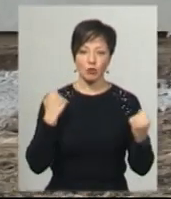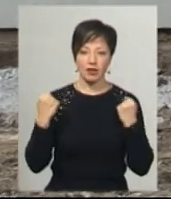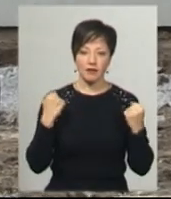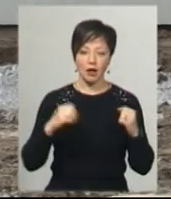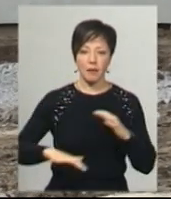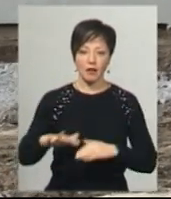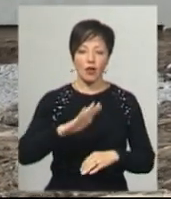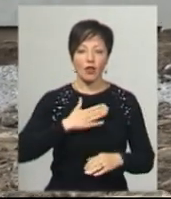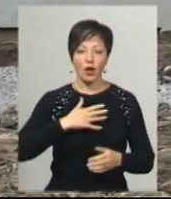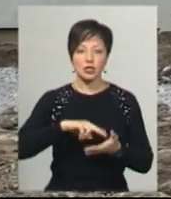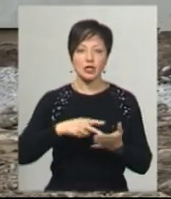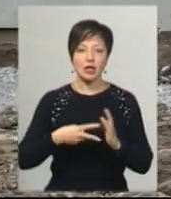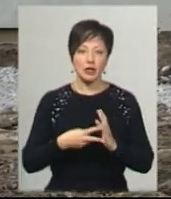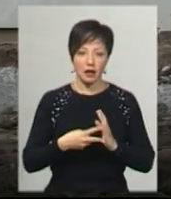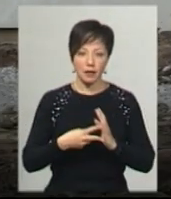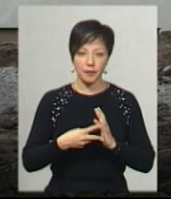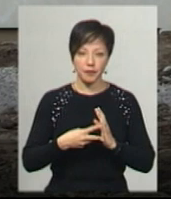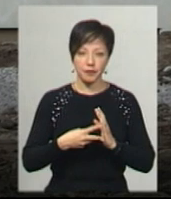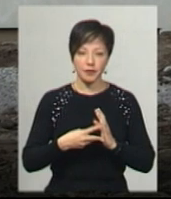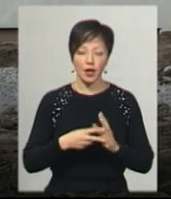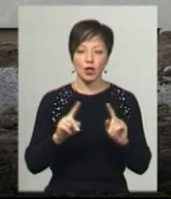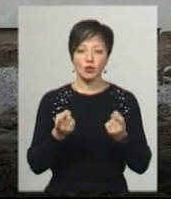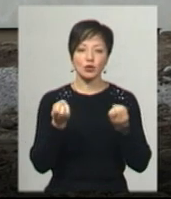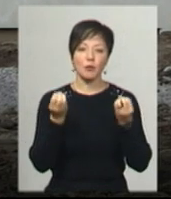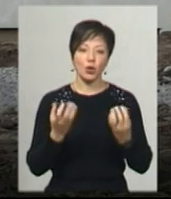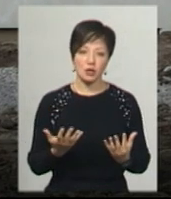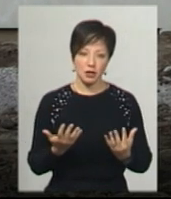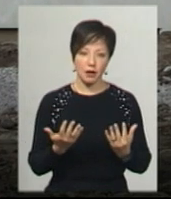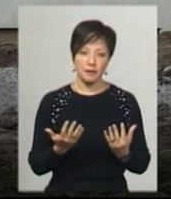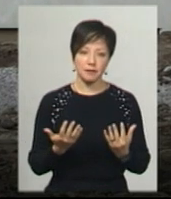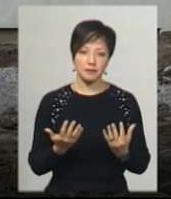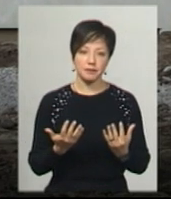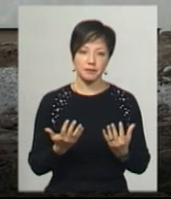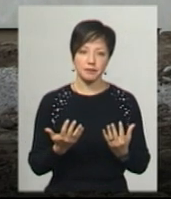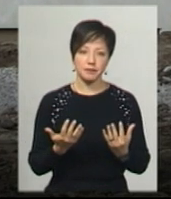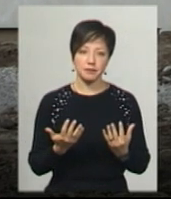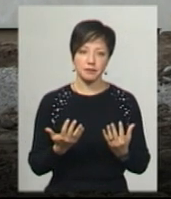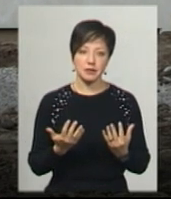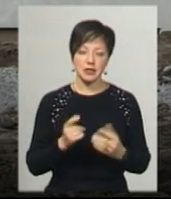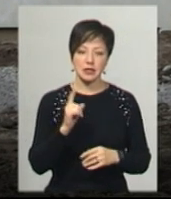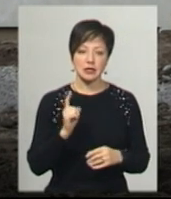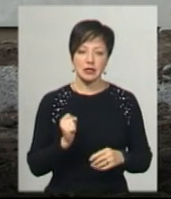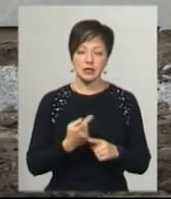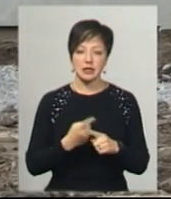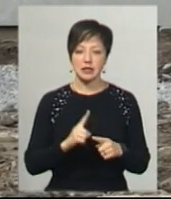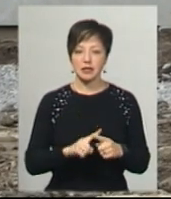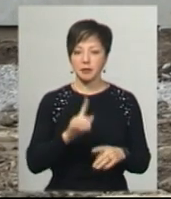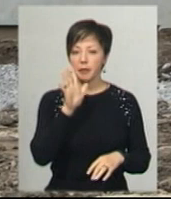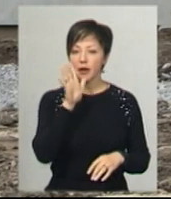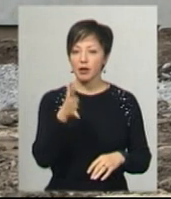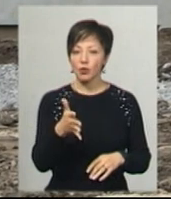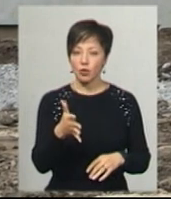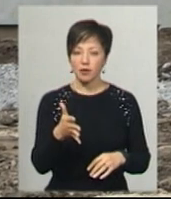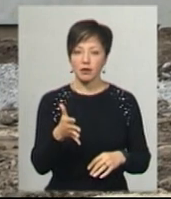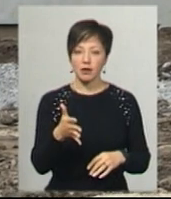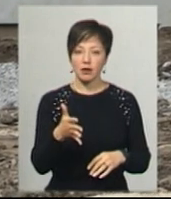Наша стратегія дуже проста. За ці 5 років, які нам